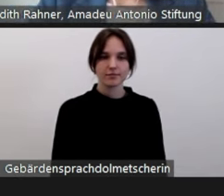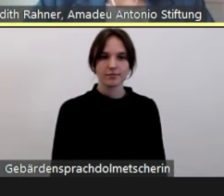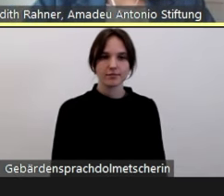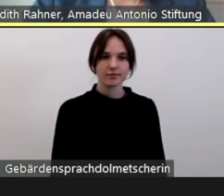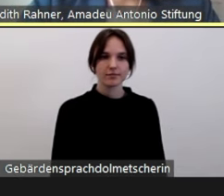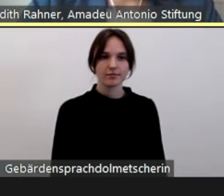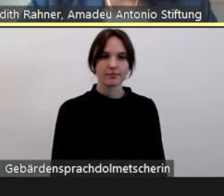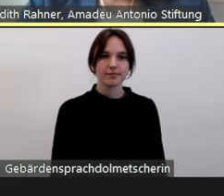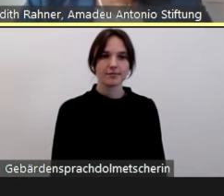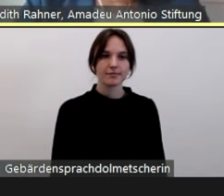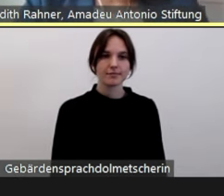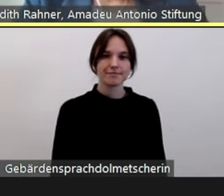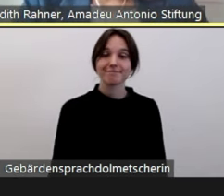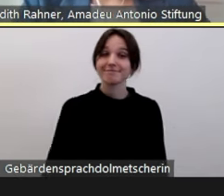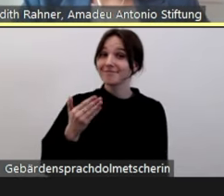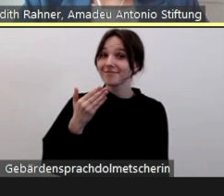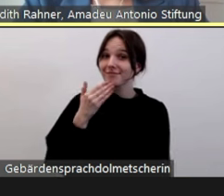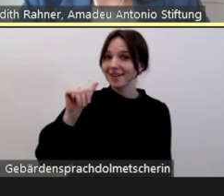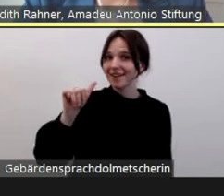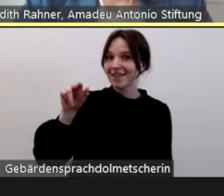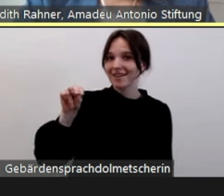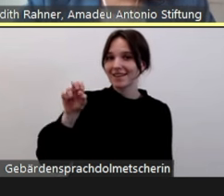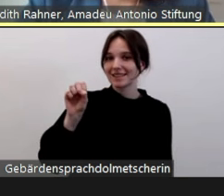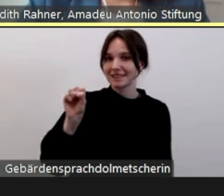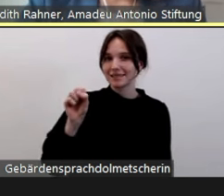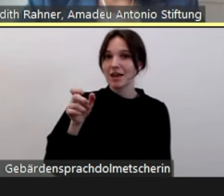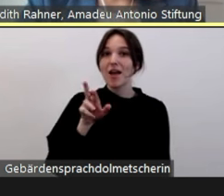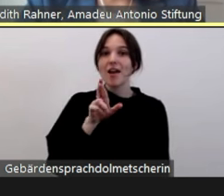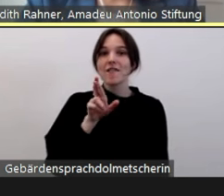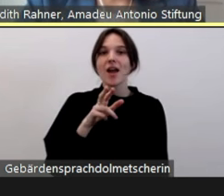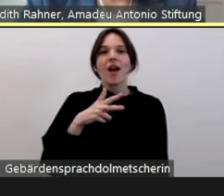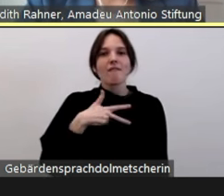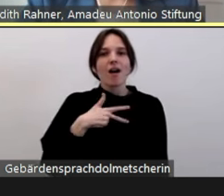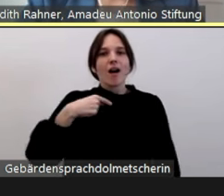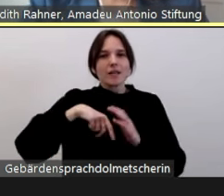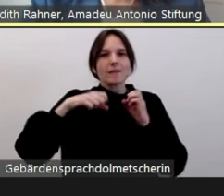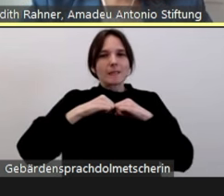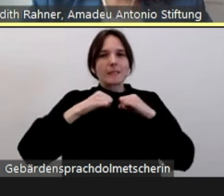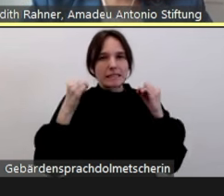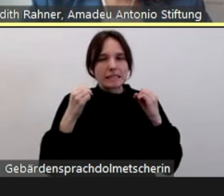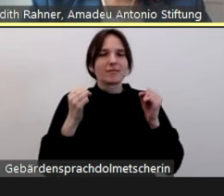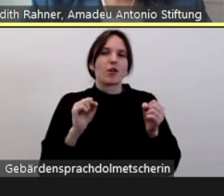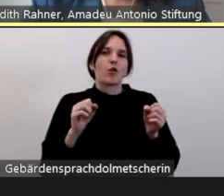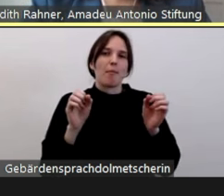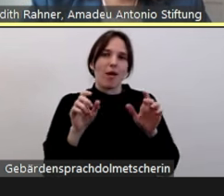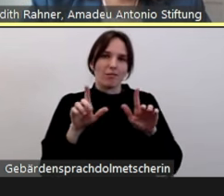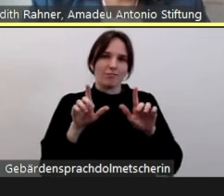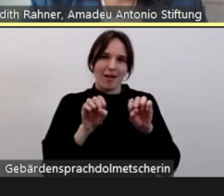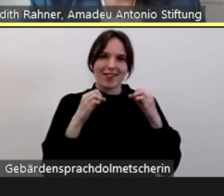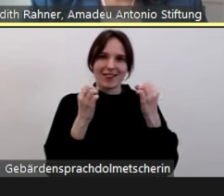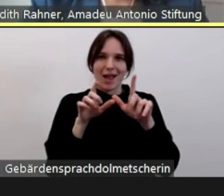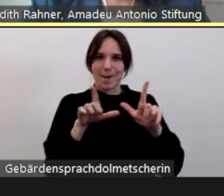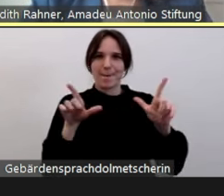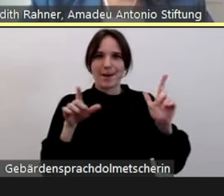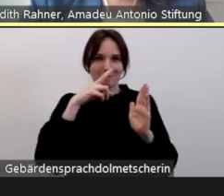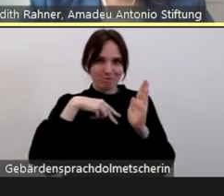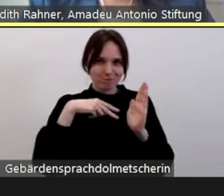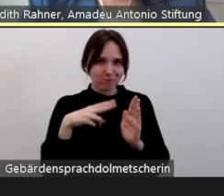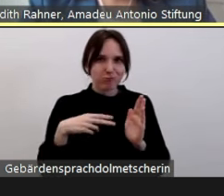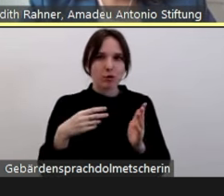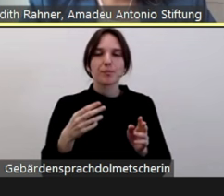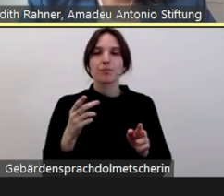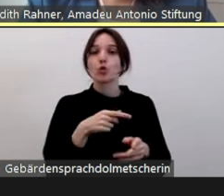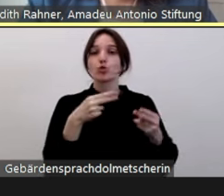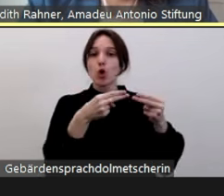Vielen Dank, Hans. Genau, kann man alles im Lagebild nochmal sehr genau nachlesen. Was wir hier erzählen, kann man umsonst bei unserer